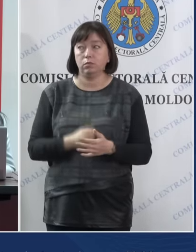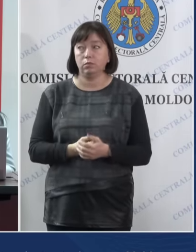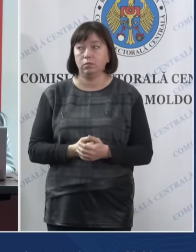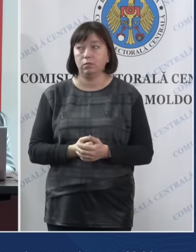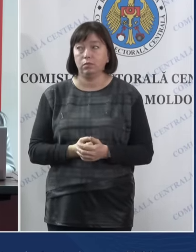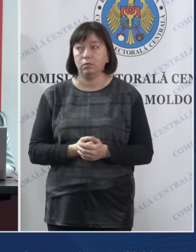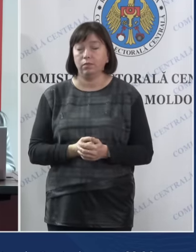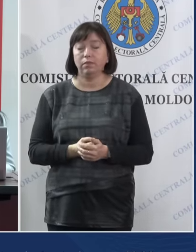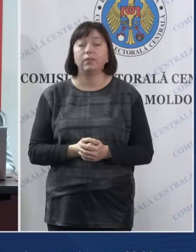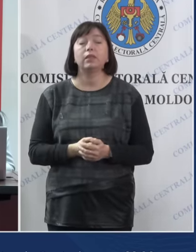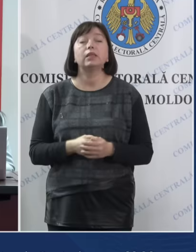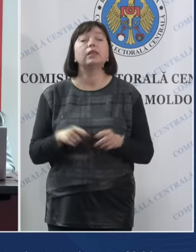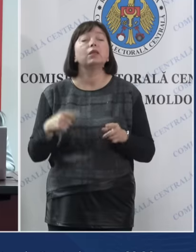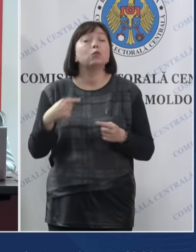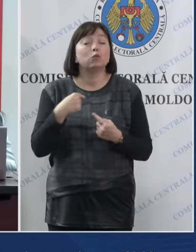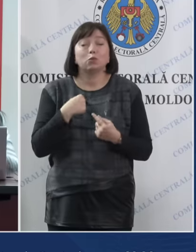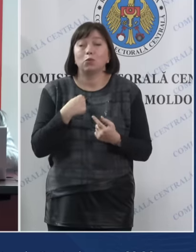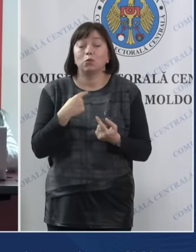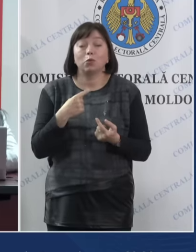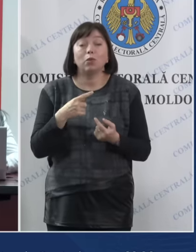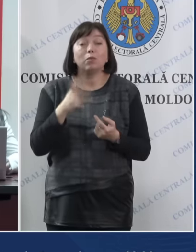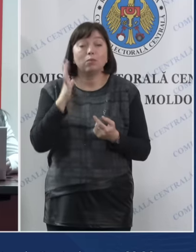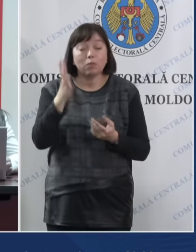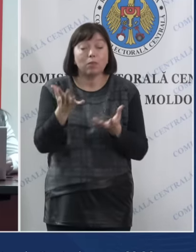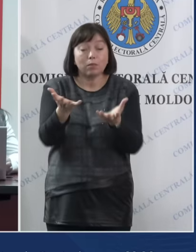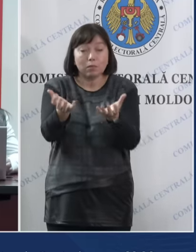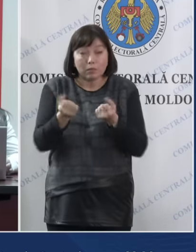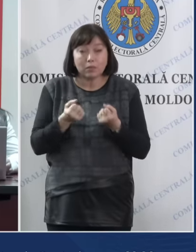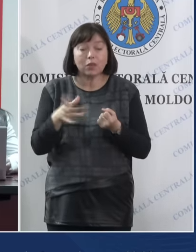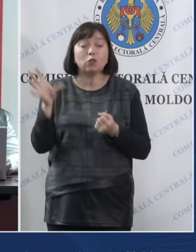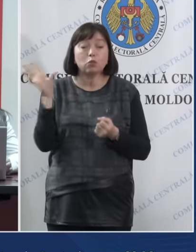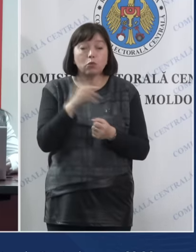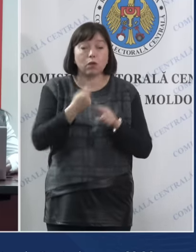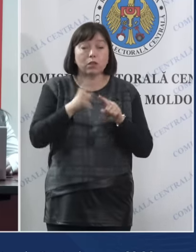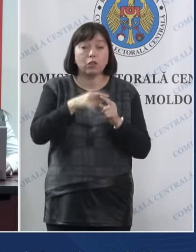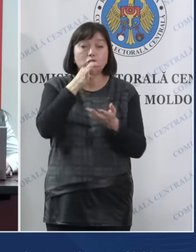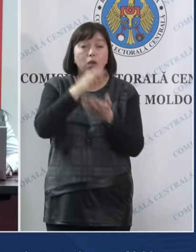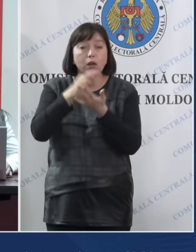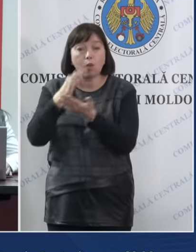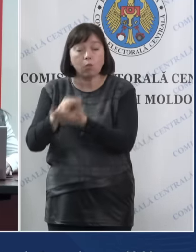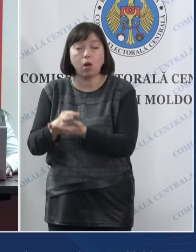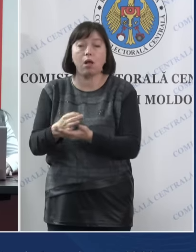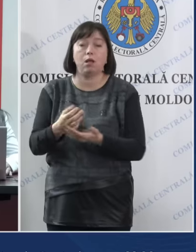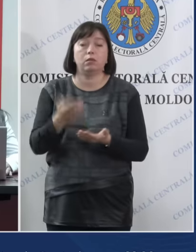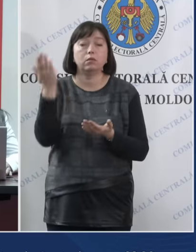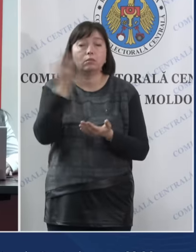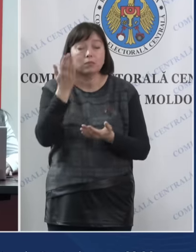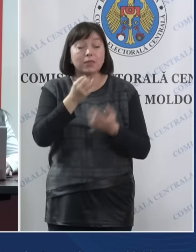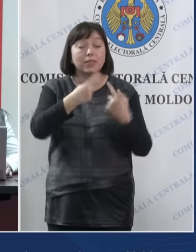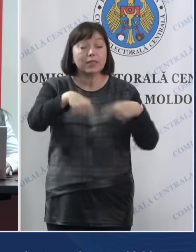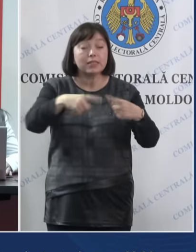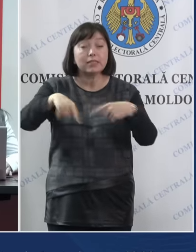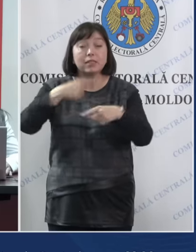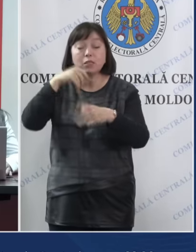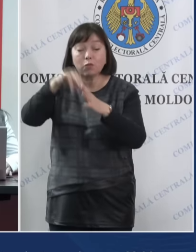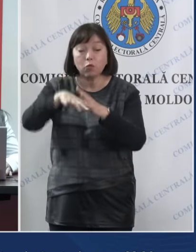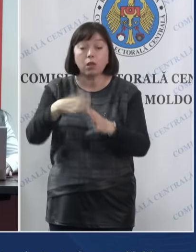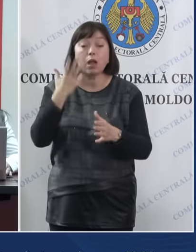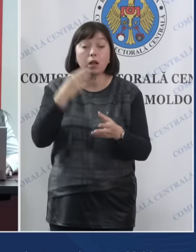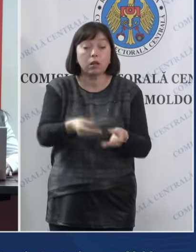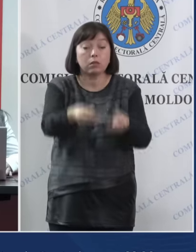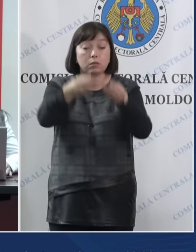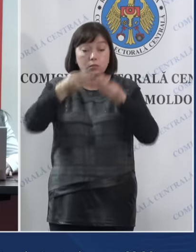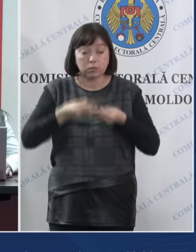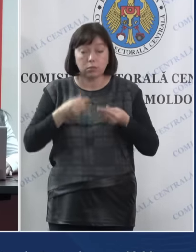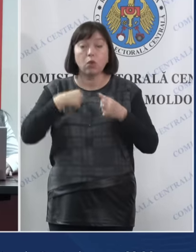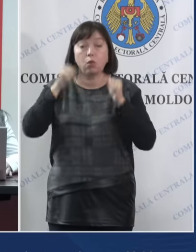La fel, noi urmează să recepționăm acele rapoarte din secțiile de votare și cu această